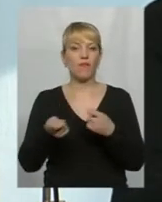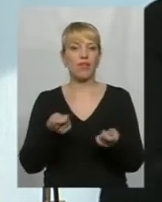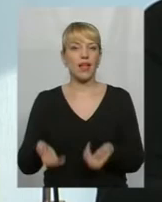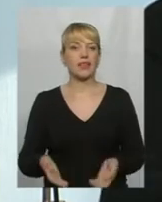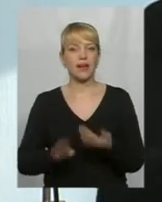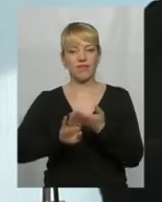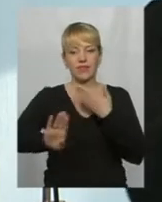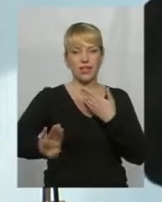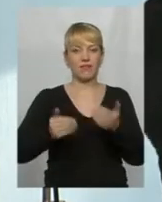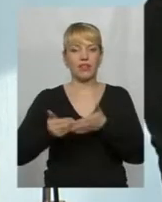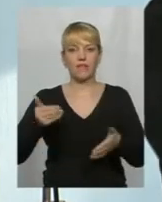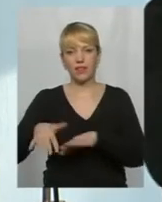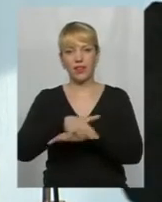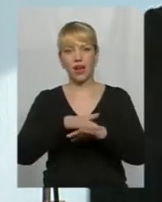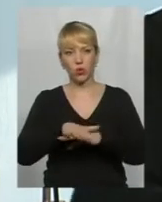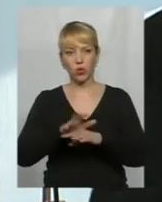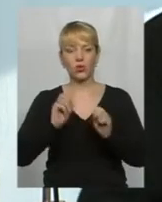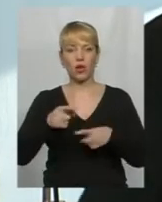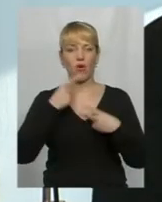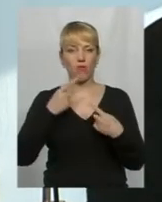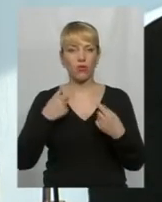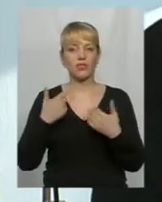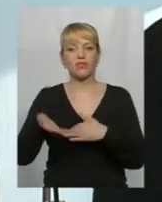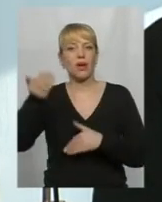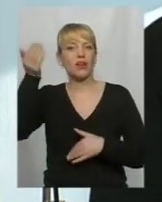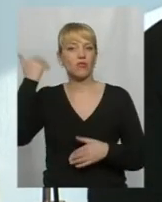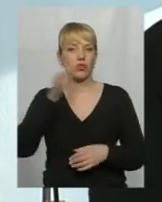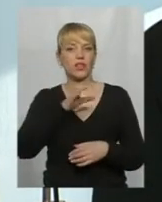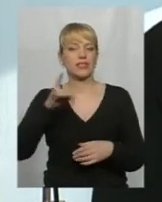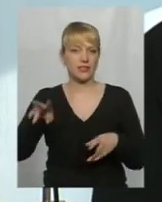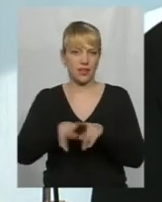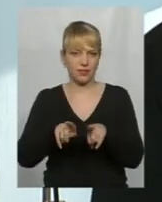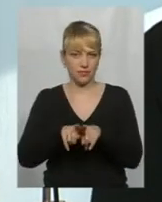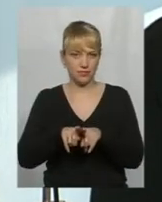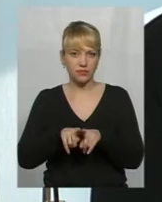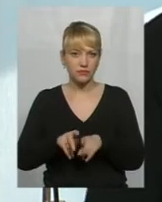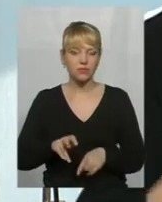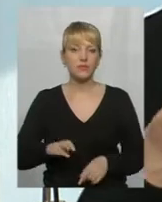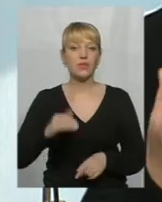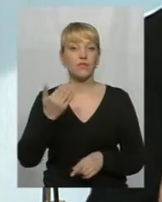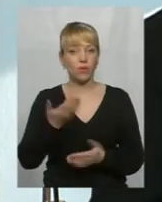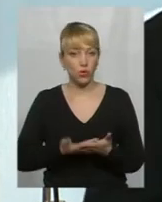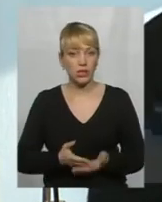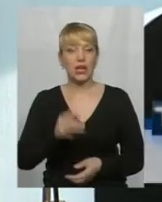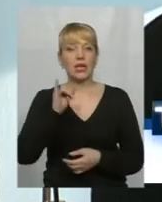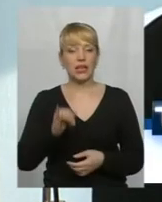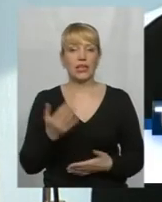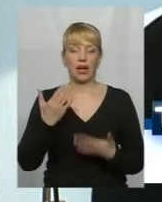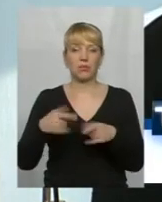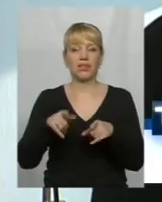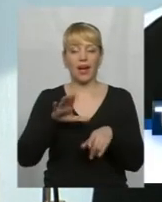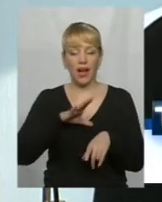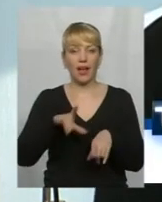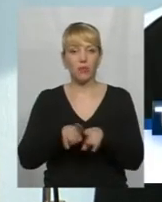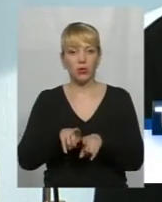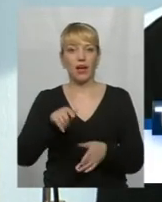відірваною від народу, як то нас повелося вже давно і ще з радянських часів і дорадянського часу. От, якби була оця реакція,